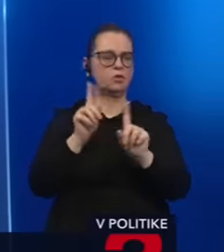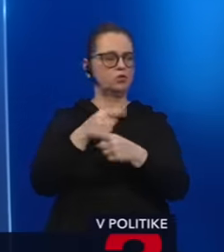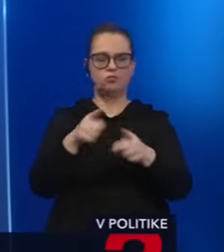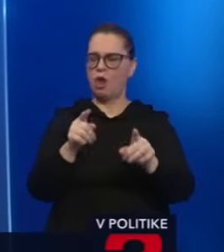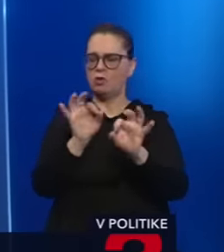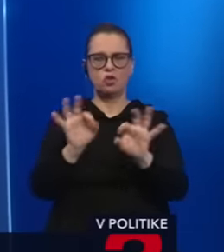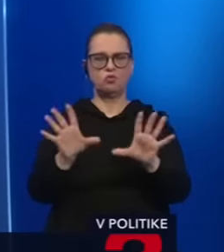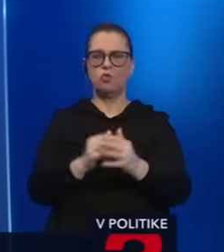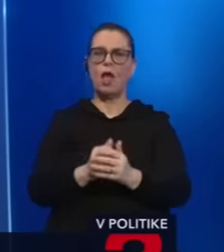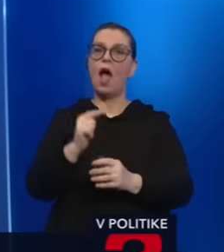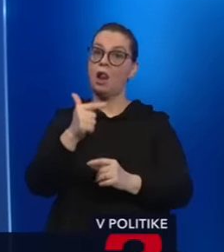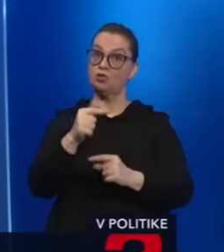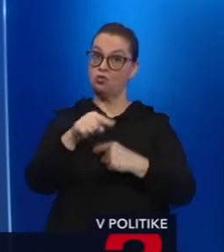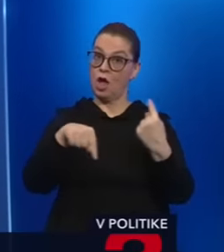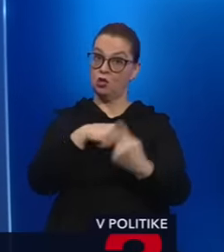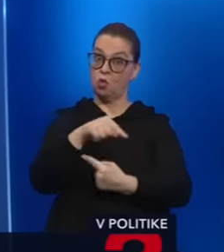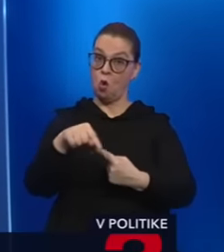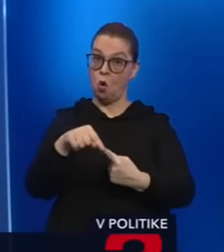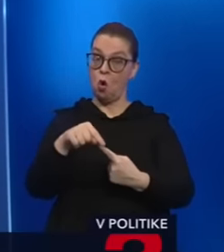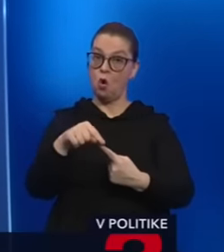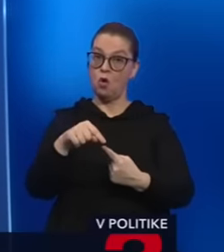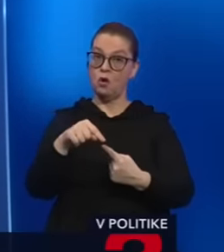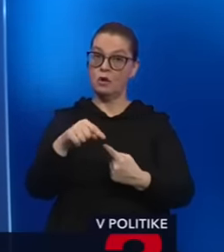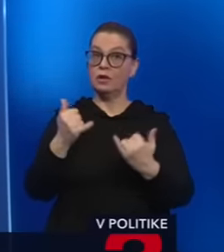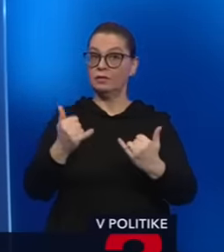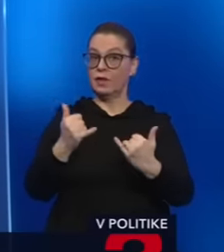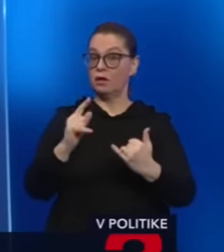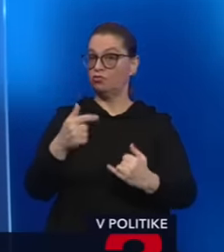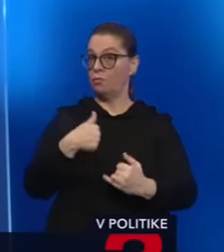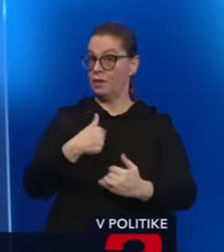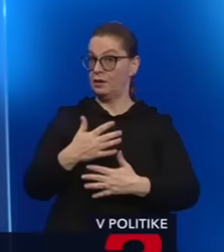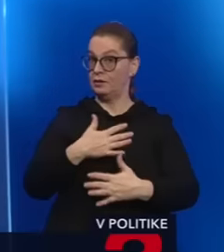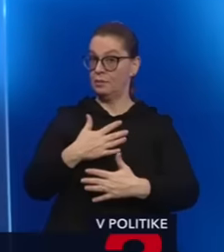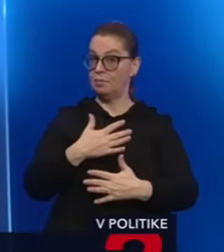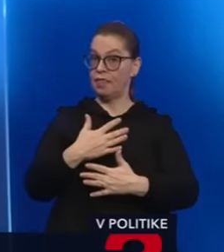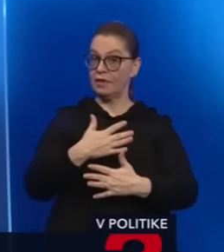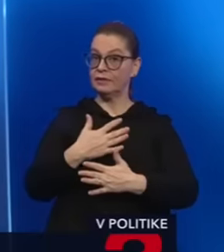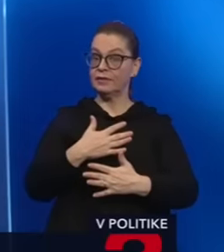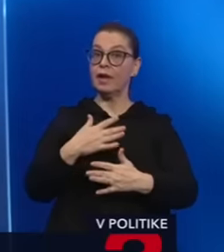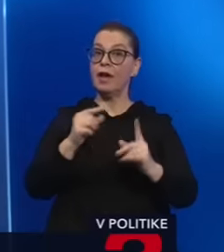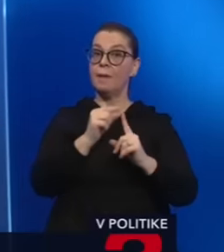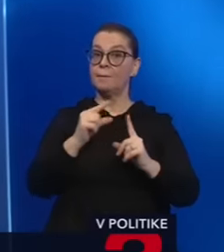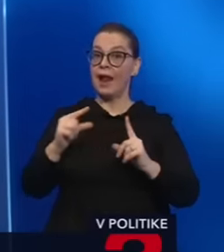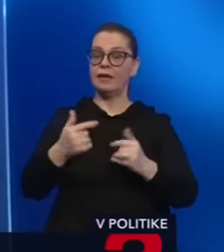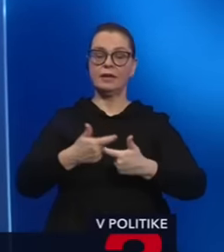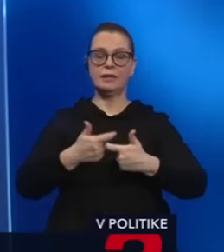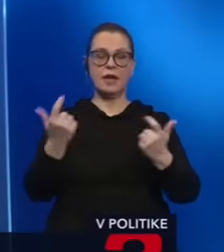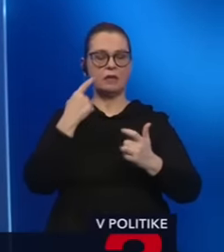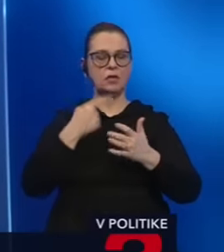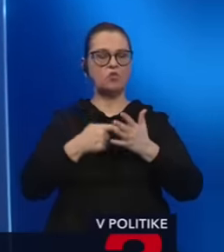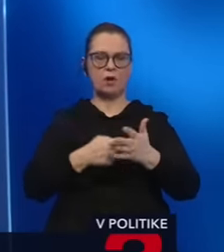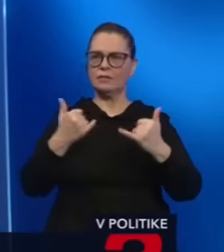druhým kolom samozrejme, to, čo mne je teraz už, by som predal, sympatické, že pán Pellegríny aj počas tejto schôdze jasne ukázal,